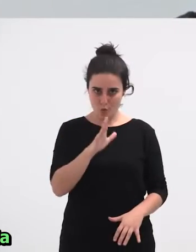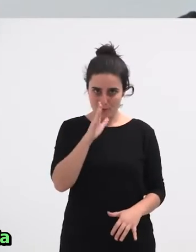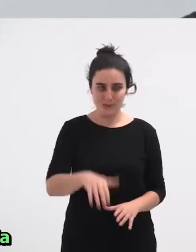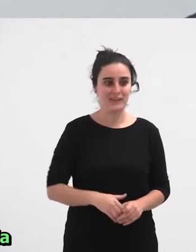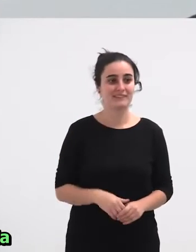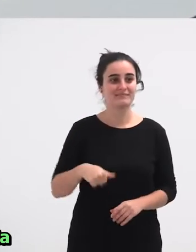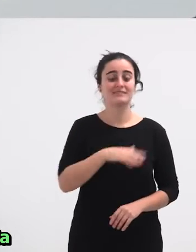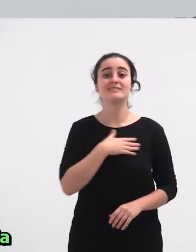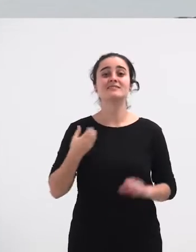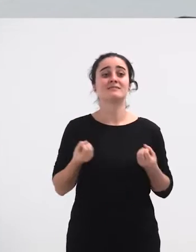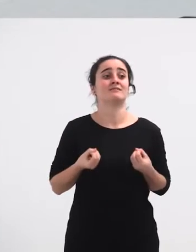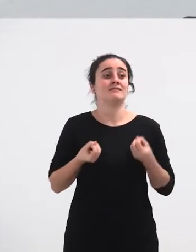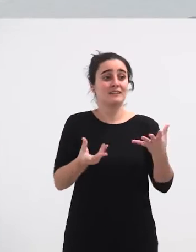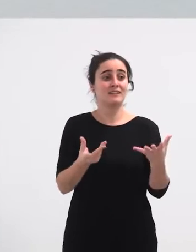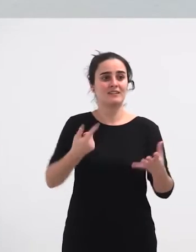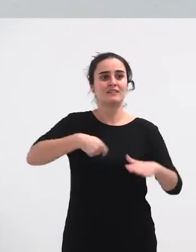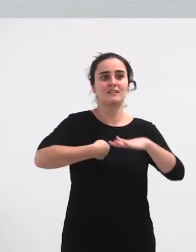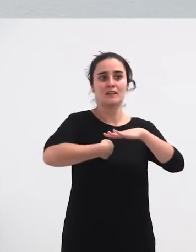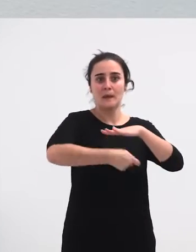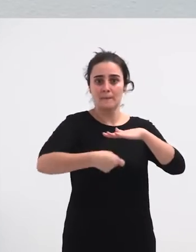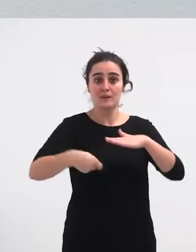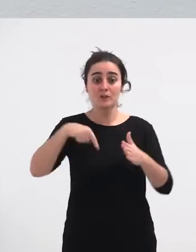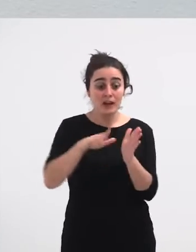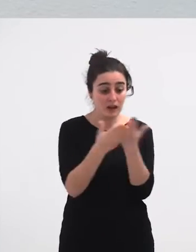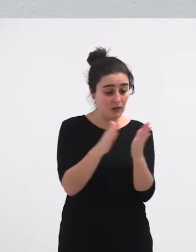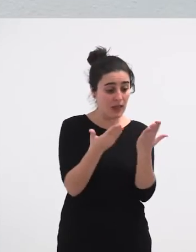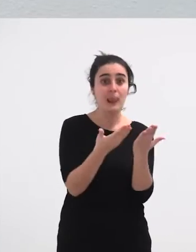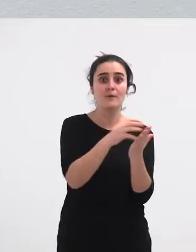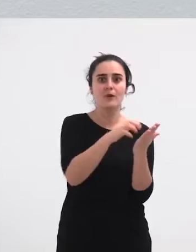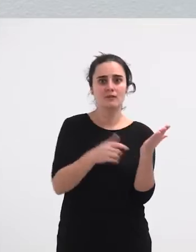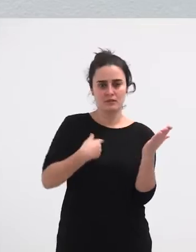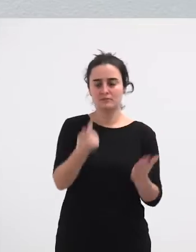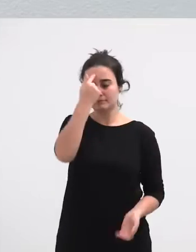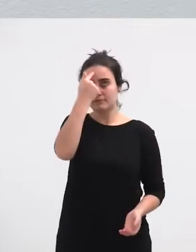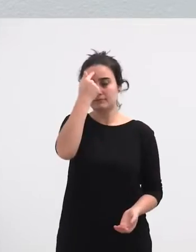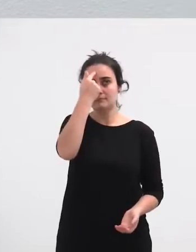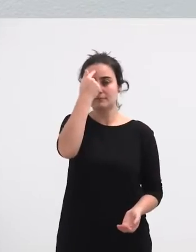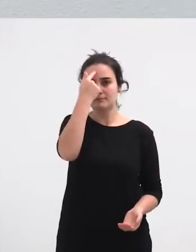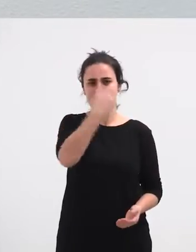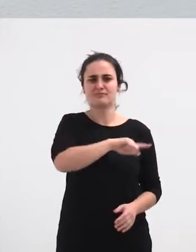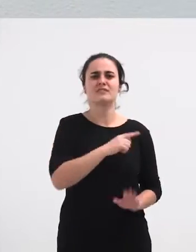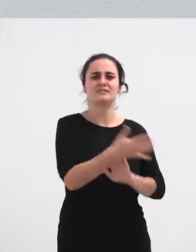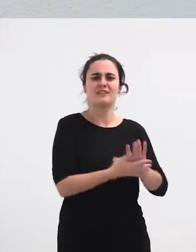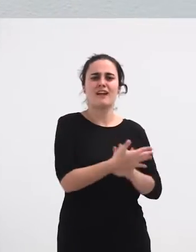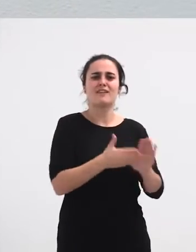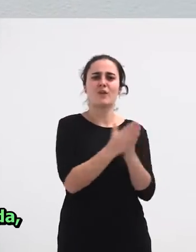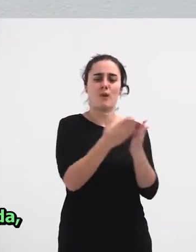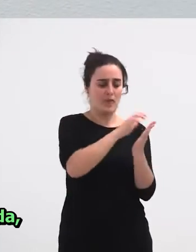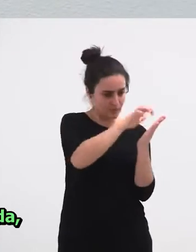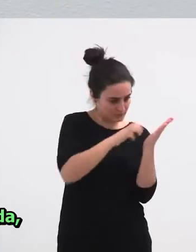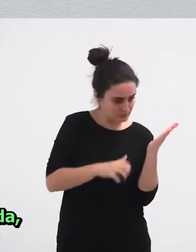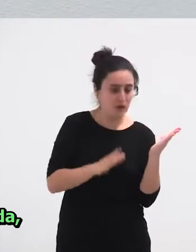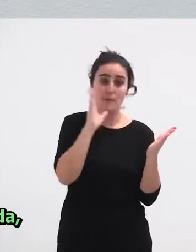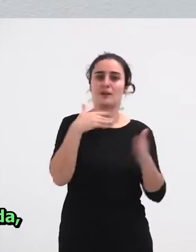behar bizuet, gasteiz tarra gogoan izan zaituzte dela Nik behintza liburu hau gidazteko orduan Maite eri askotan, askoitzein dugu liburu hau gidazteko Prozesua